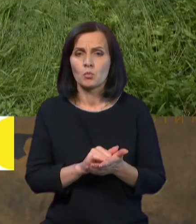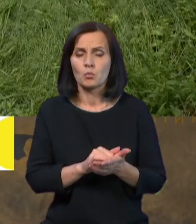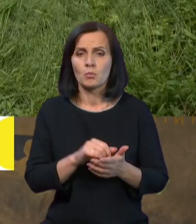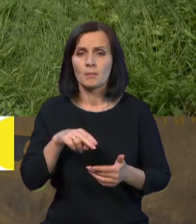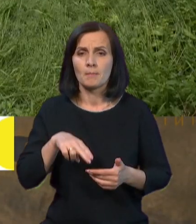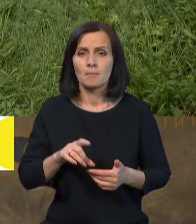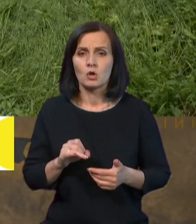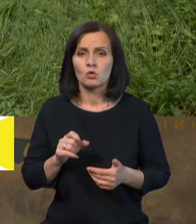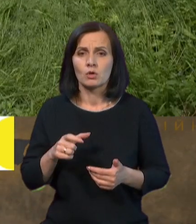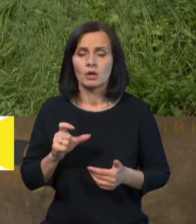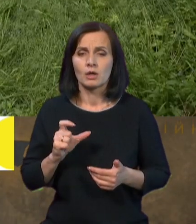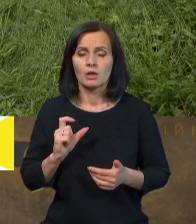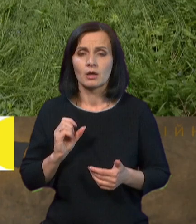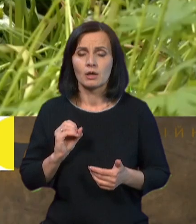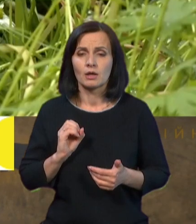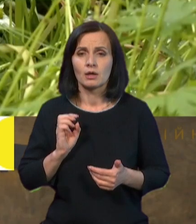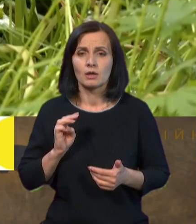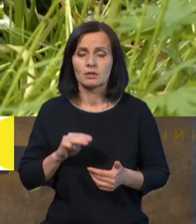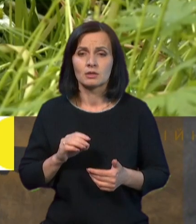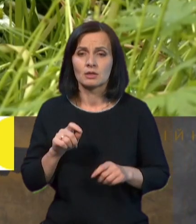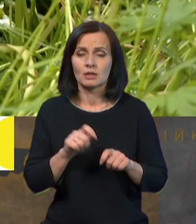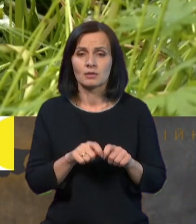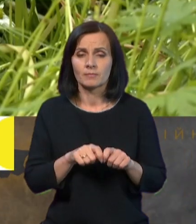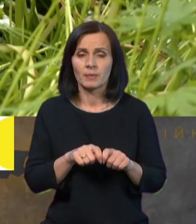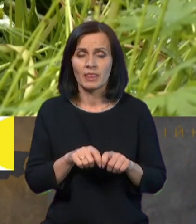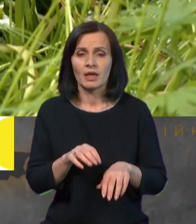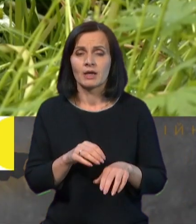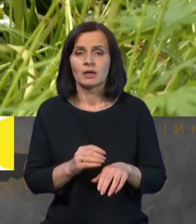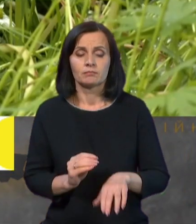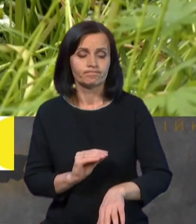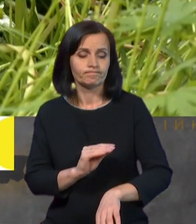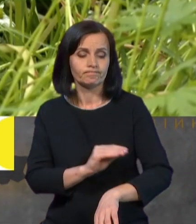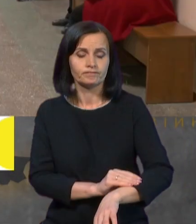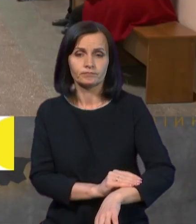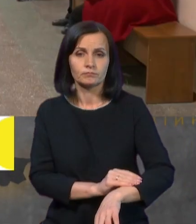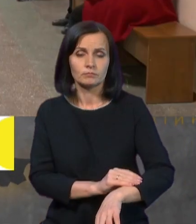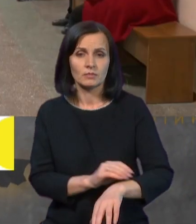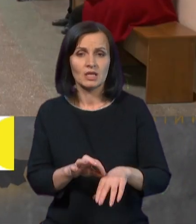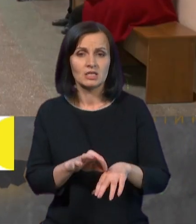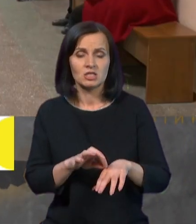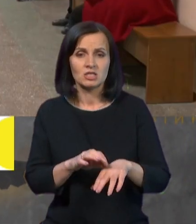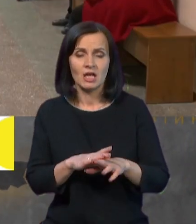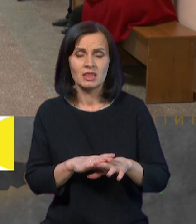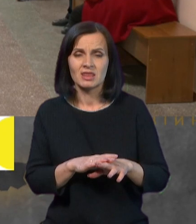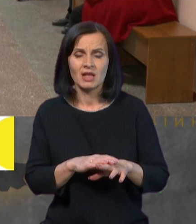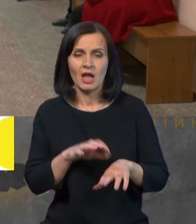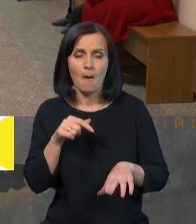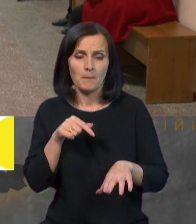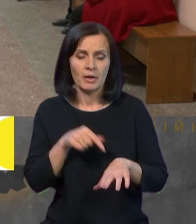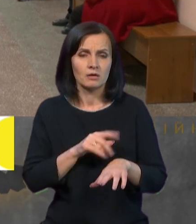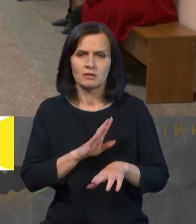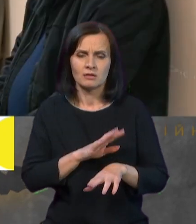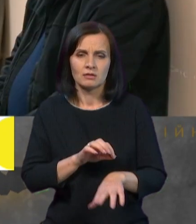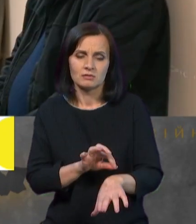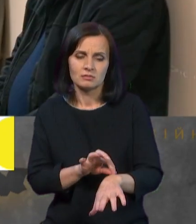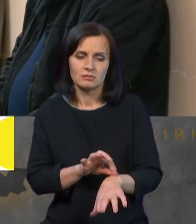наноситься екстракт алергену, шкіра ссаднюється, навіть не проколюється, а ссаднюється тім пластмасовим прикером.